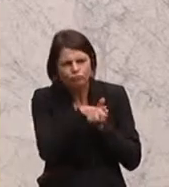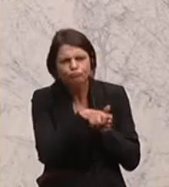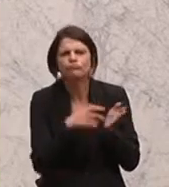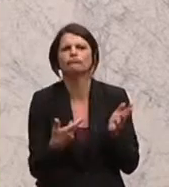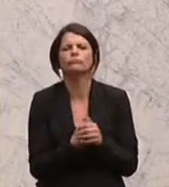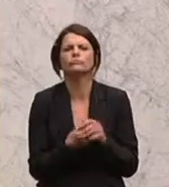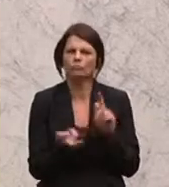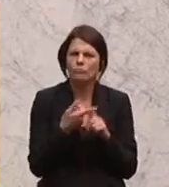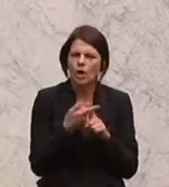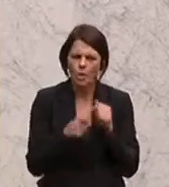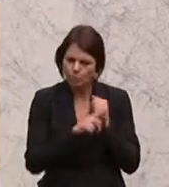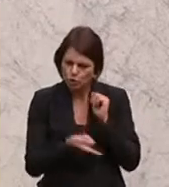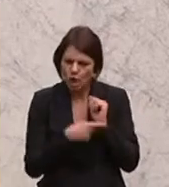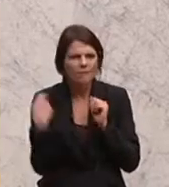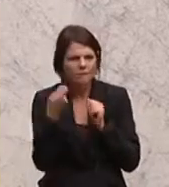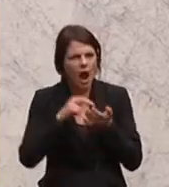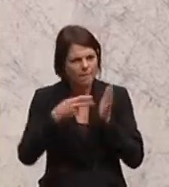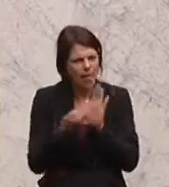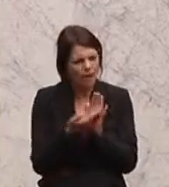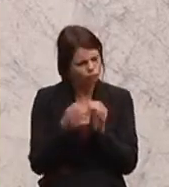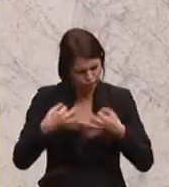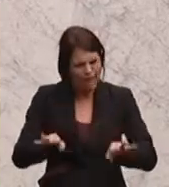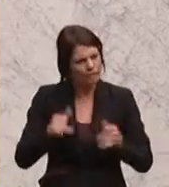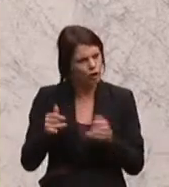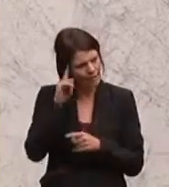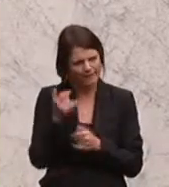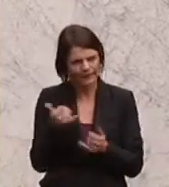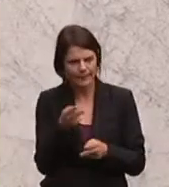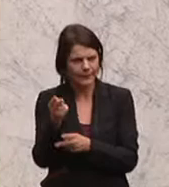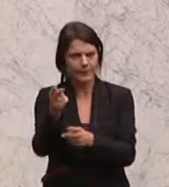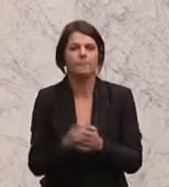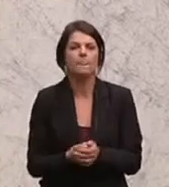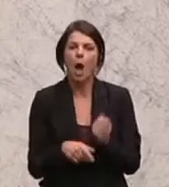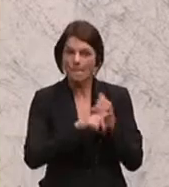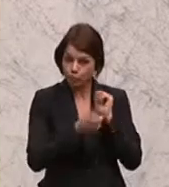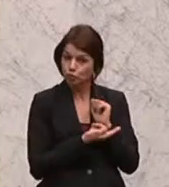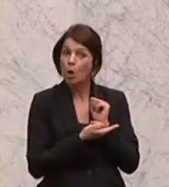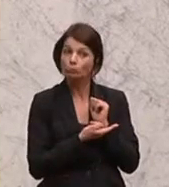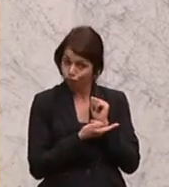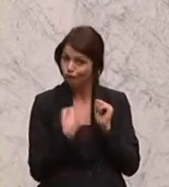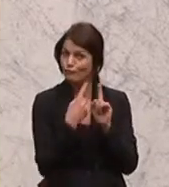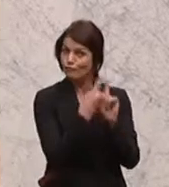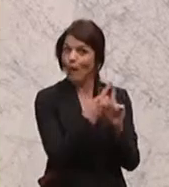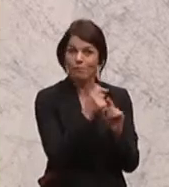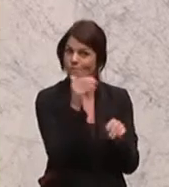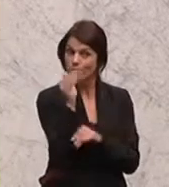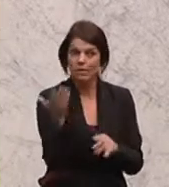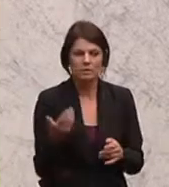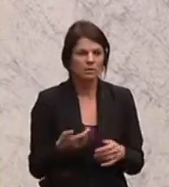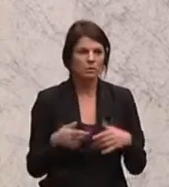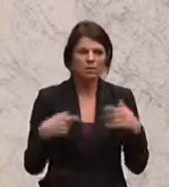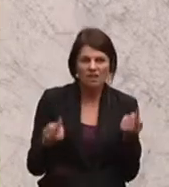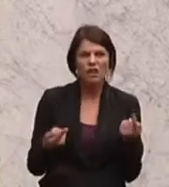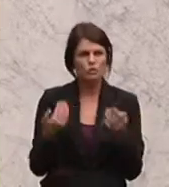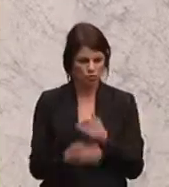Budgetfahrplan ist auf Schiene, das Budget wird eingehalten. Doch letzten Endes